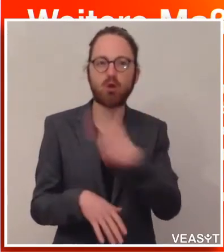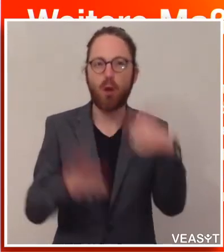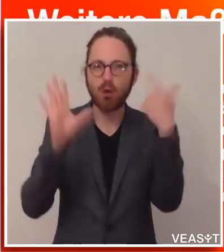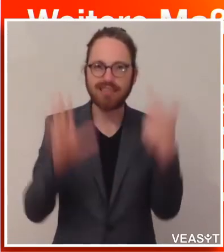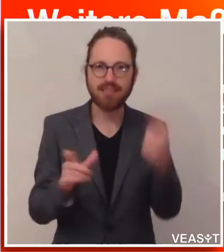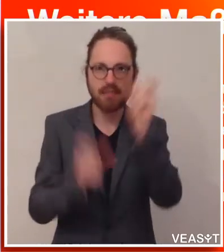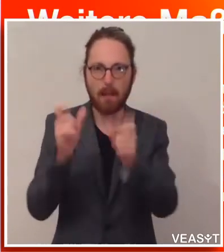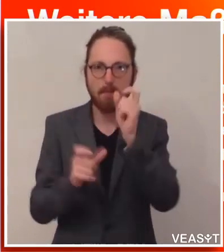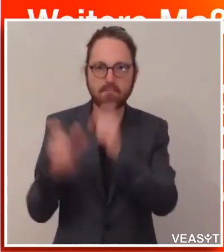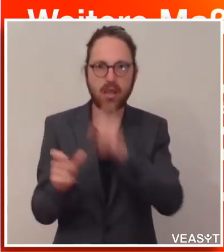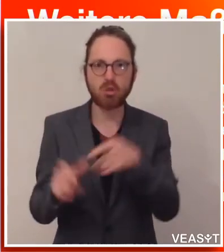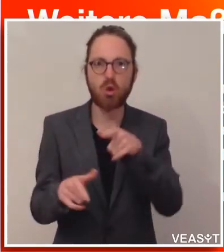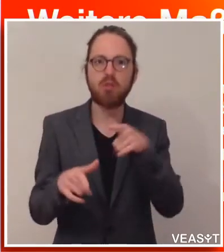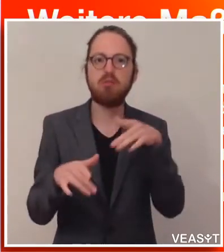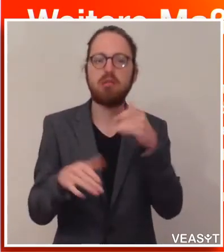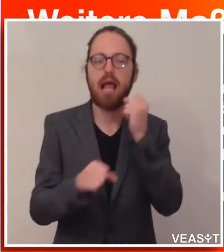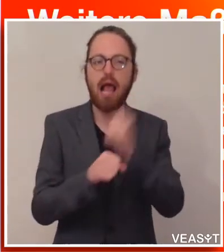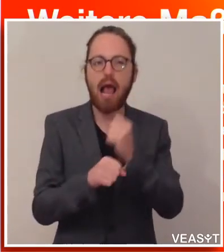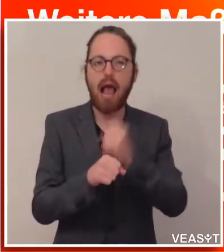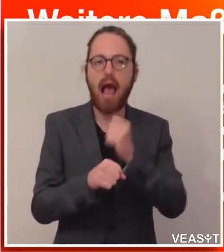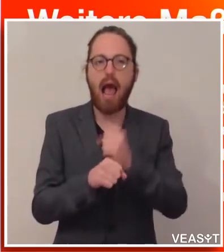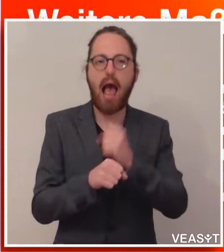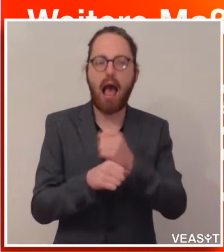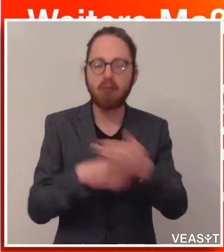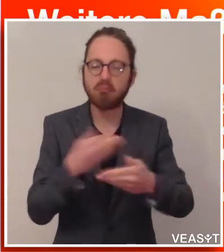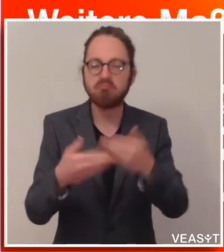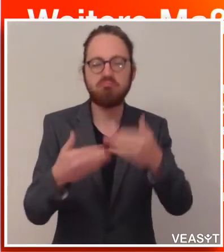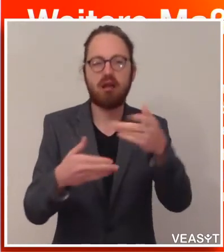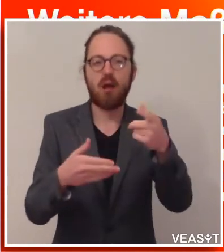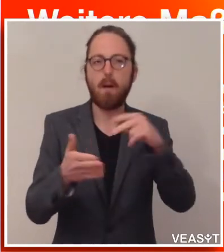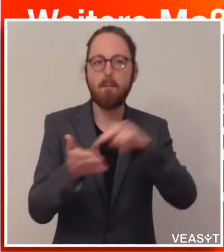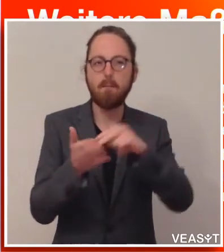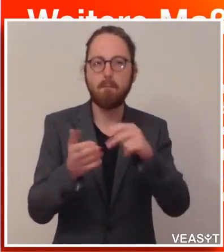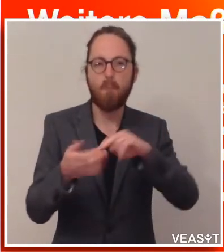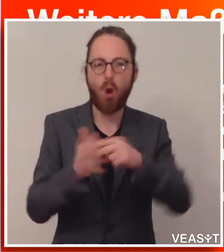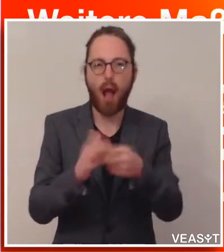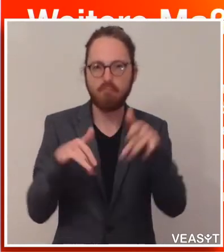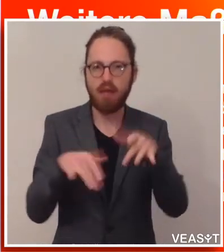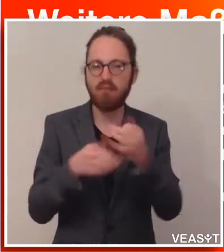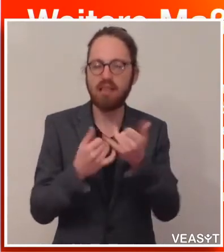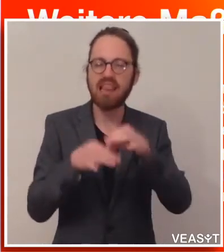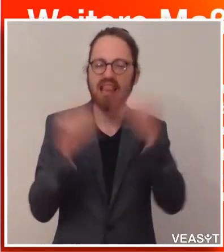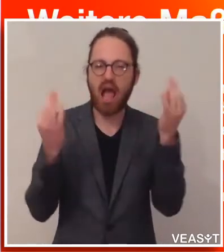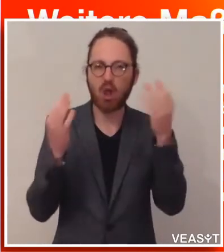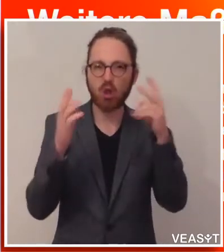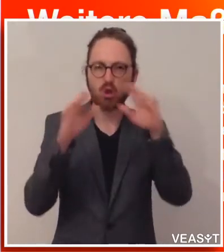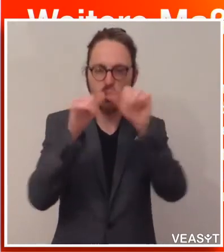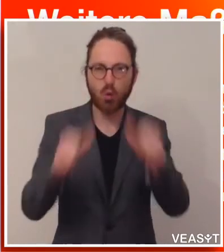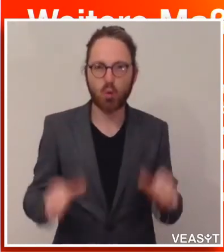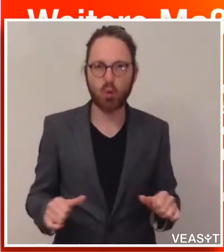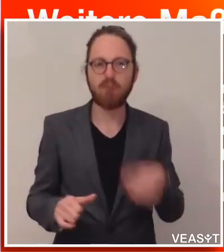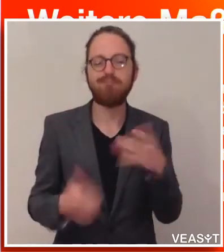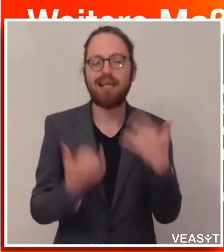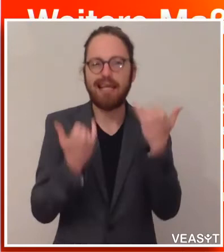die in Arbeitsbeschäftigungsprogrammen sind und die derzeit aufgrund des Corona-Notstandes eben ausgesetzt sind.